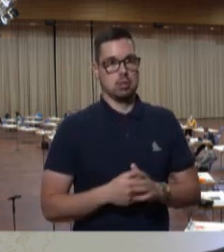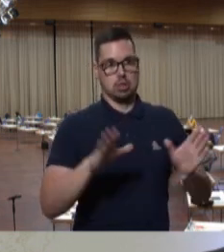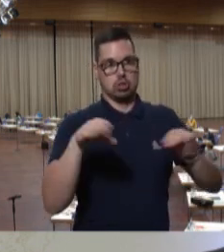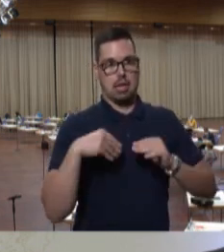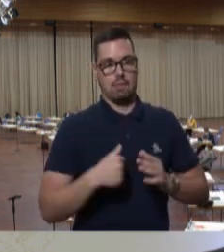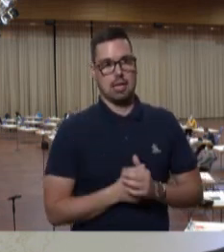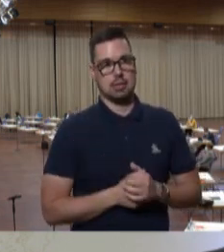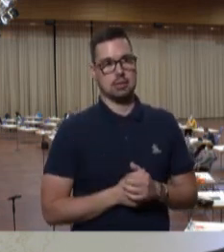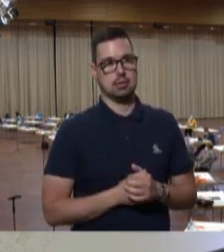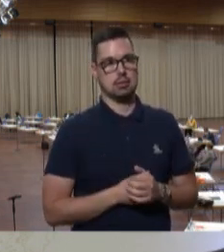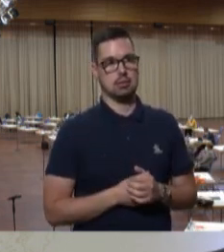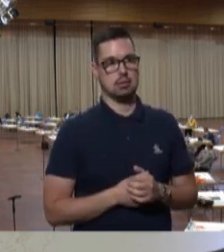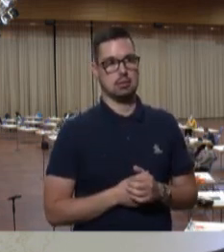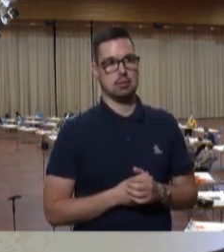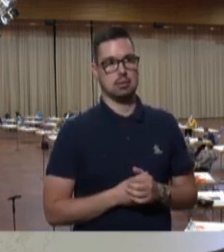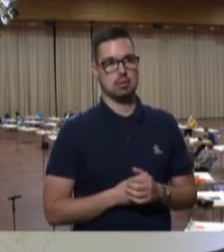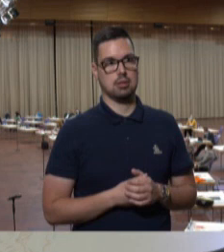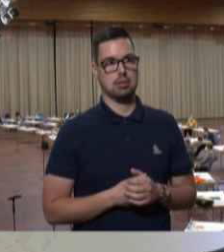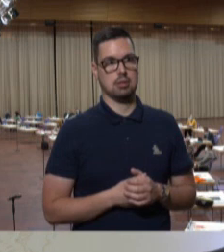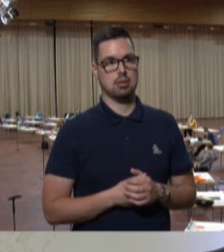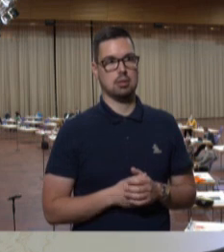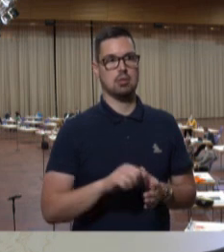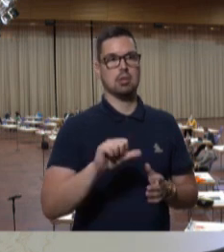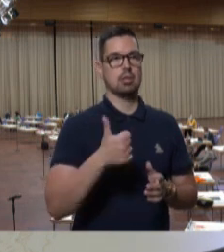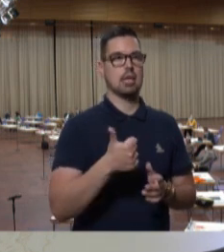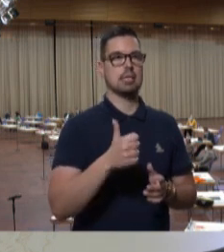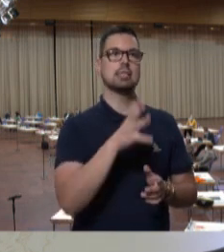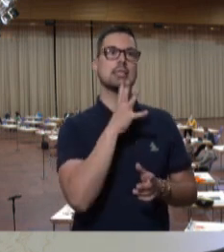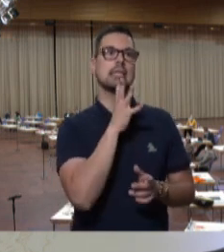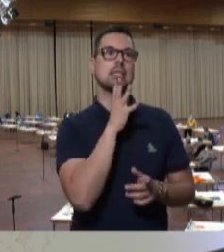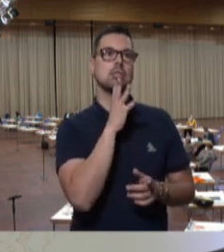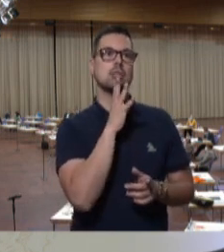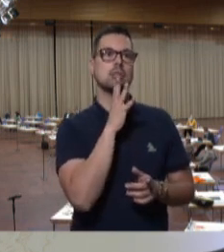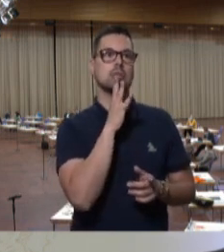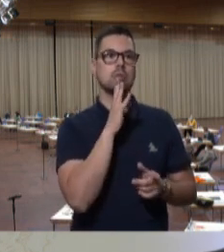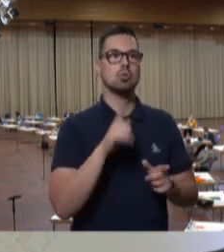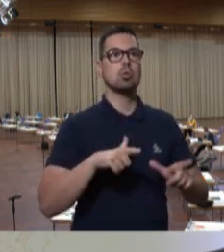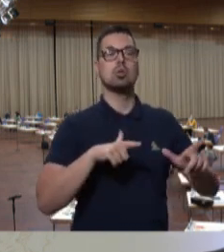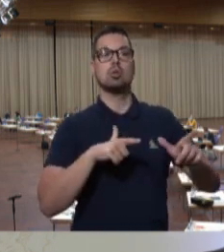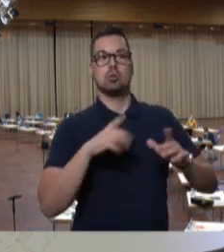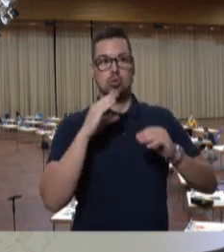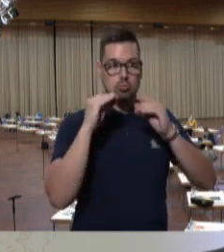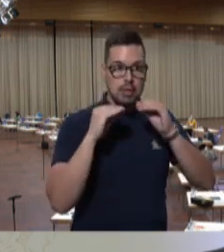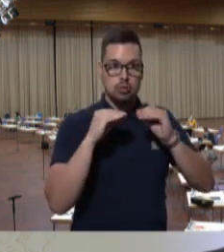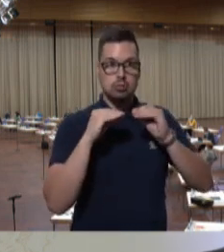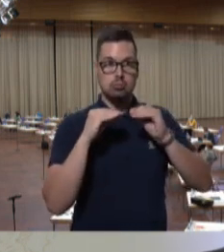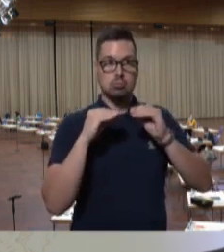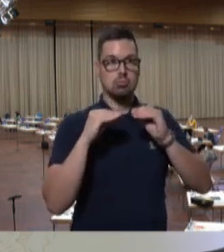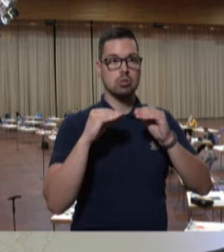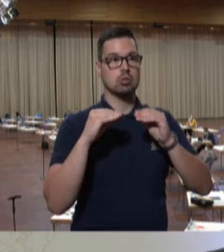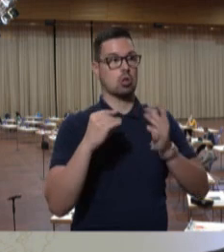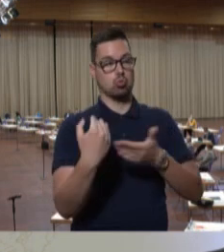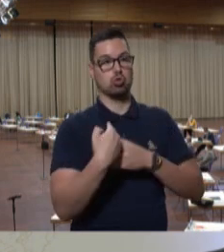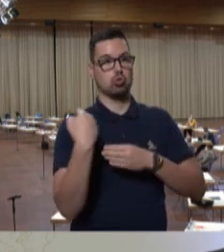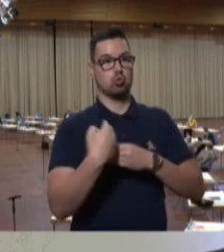anfangen. Ich habe schon in einer meiner ersten Reden hier im Plenum klargestellt, ich finde es auch störend, wenn